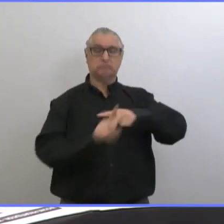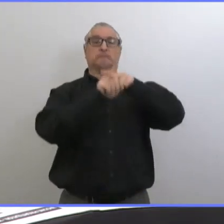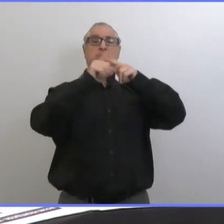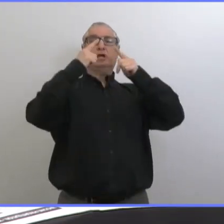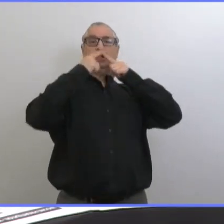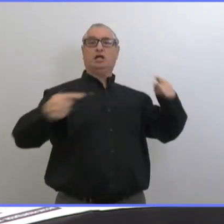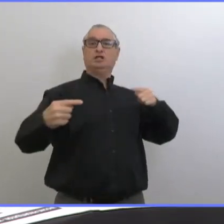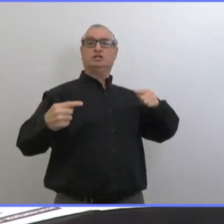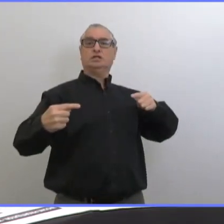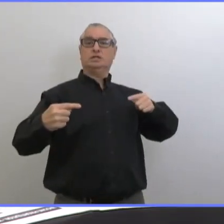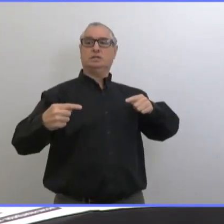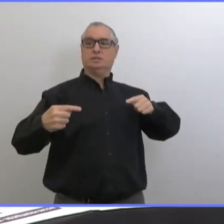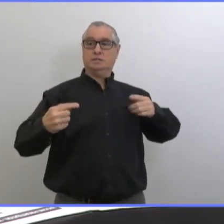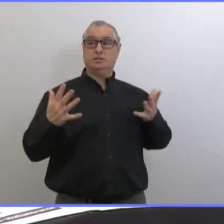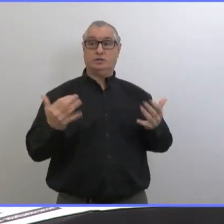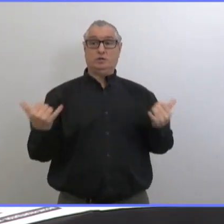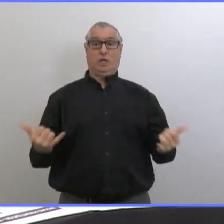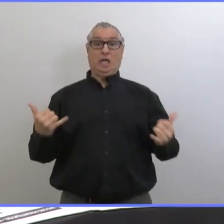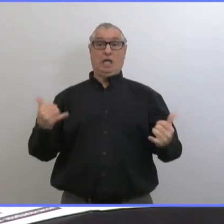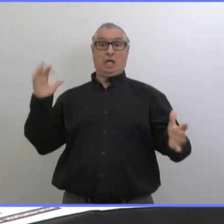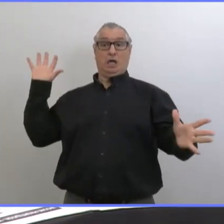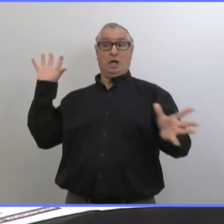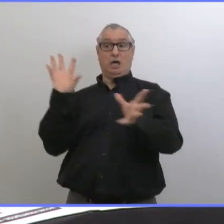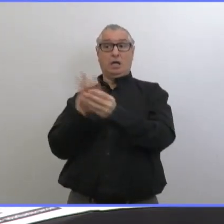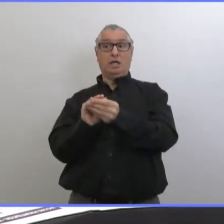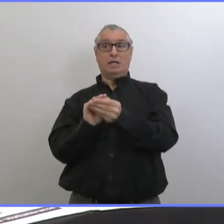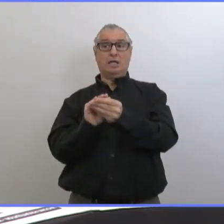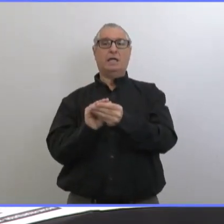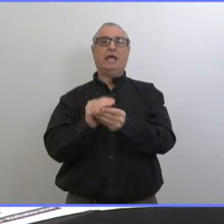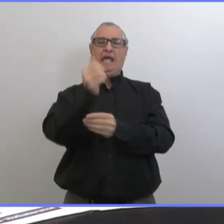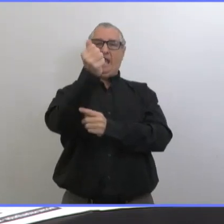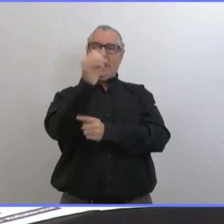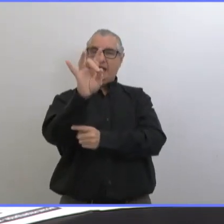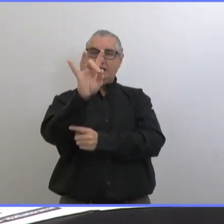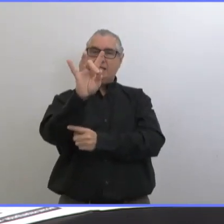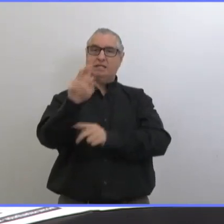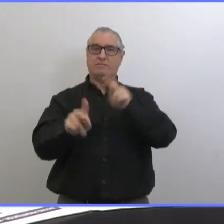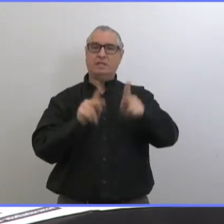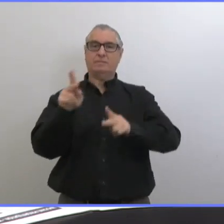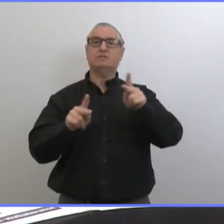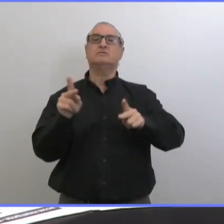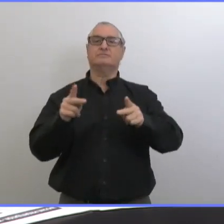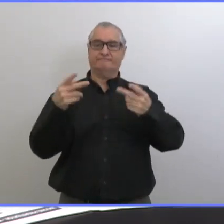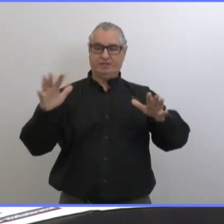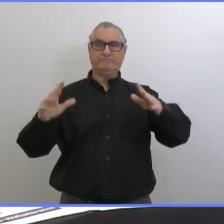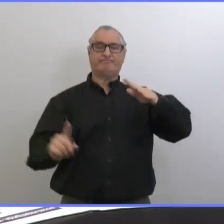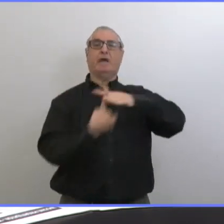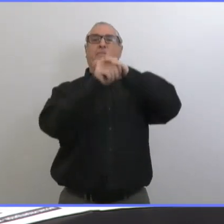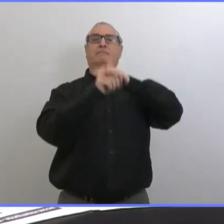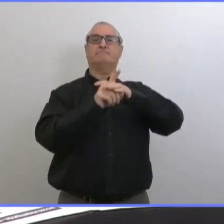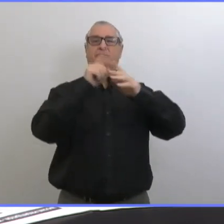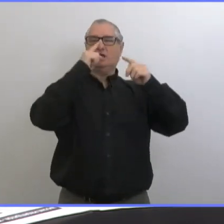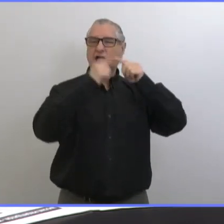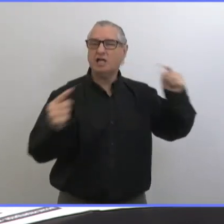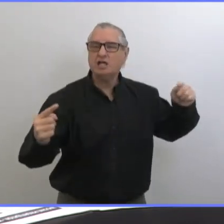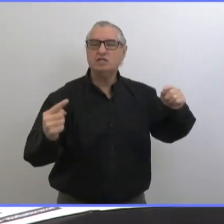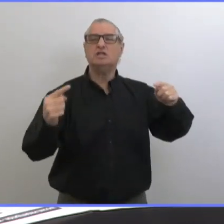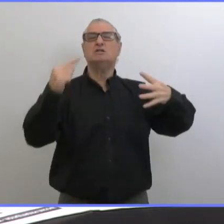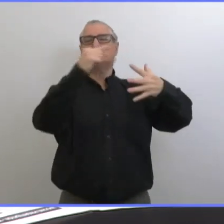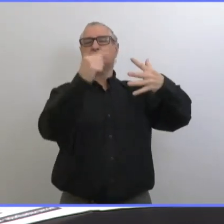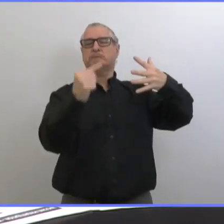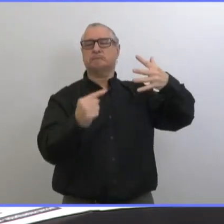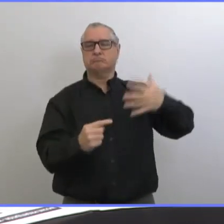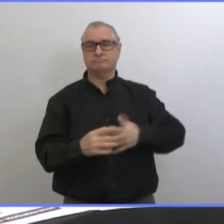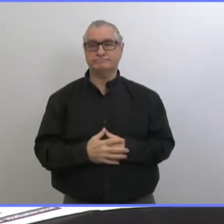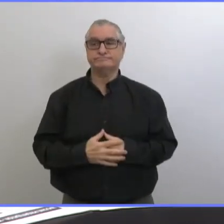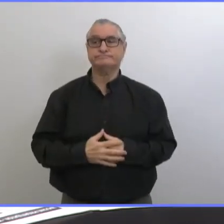médicaux tant que je peux. À l'heure actuelle, on a eu 18 cas de problèmes après la